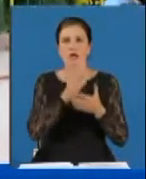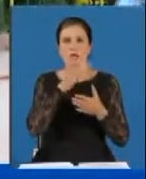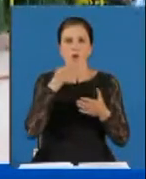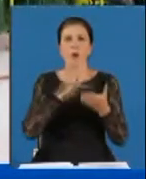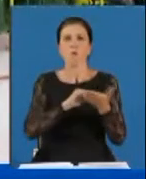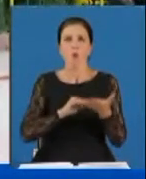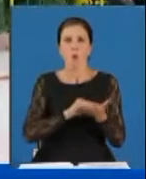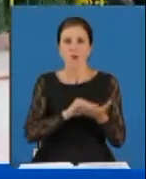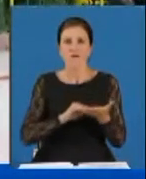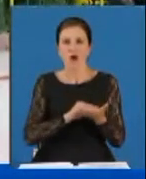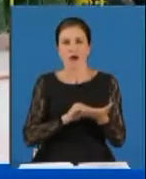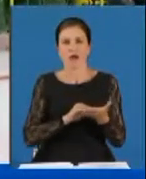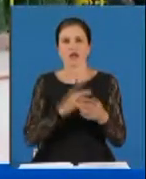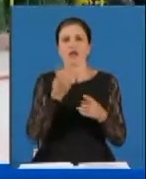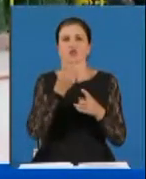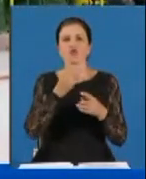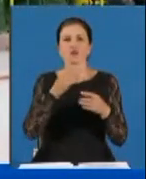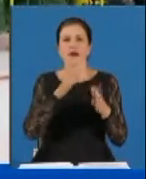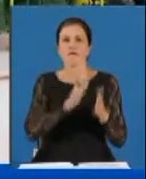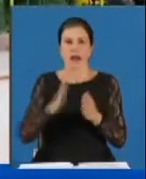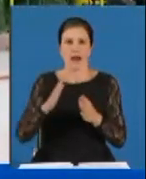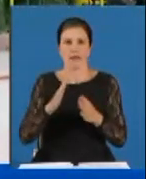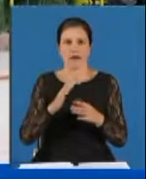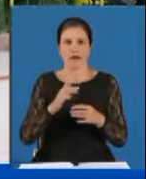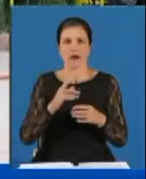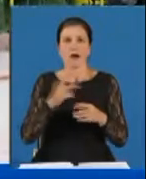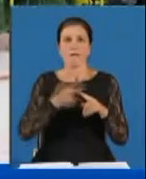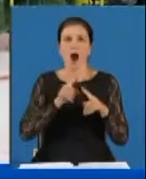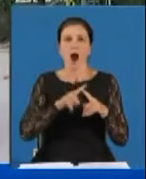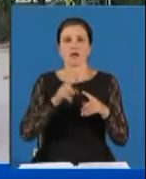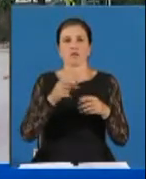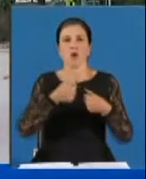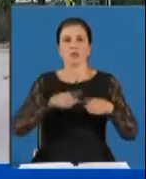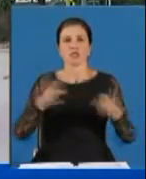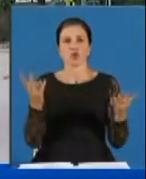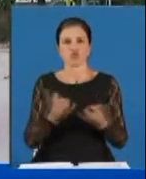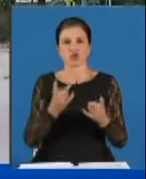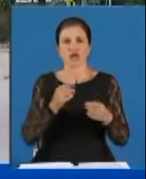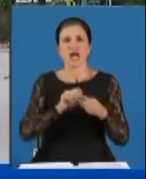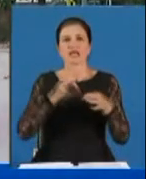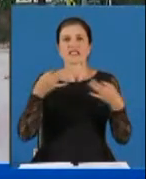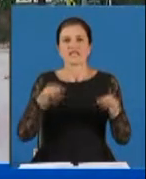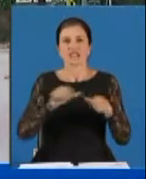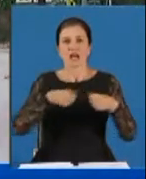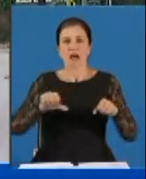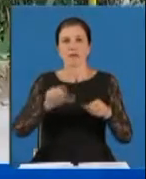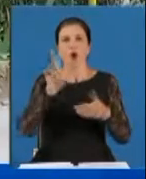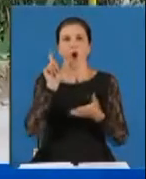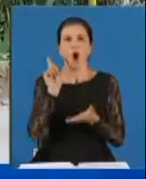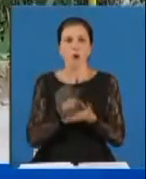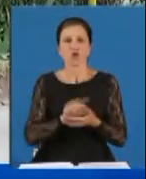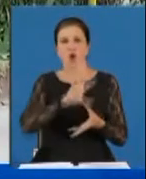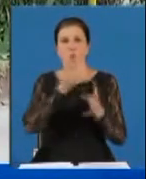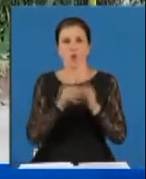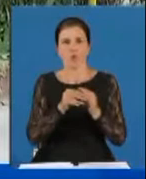повторений, поэтому их надо привести в порядок. Поэтому конституционная реформа нужна. Независимая комиссия обещает вынести свое экспертное